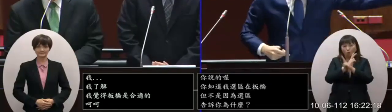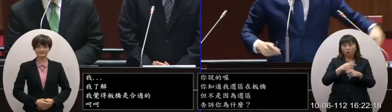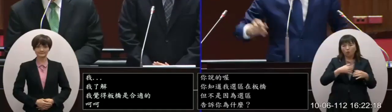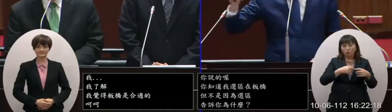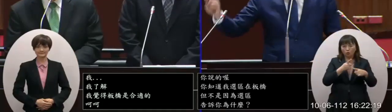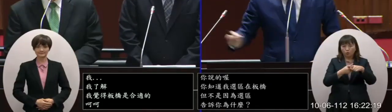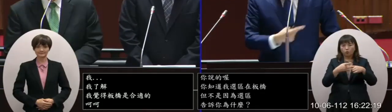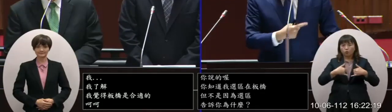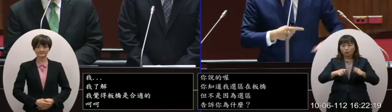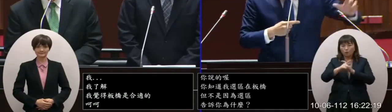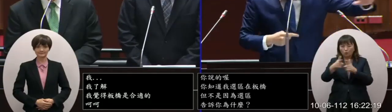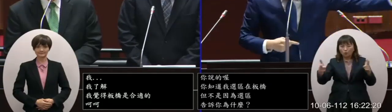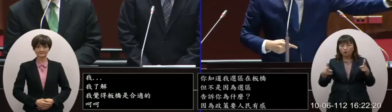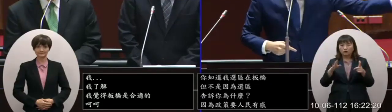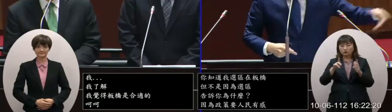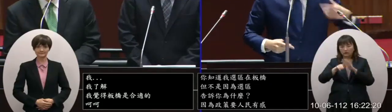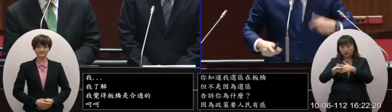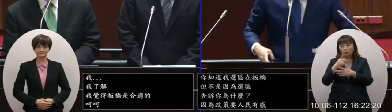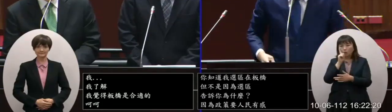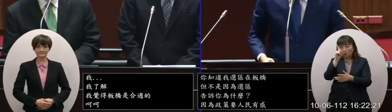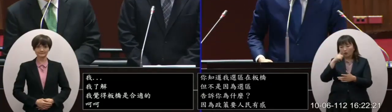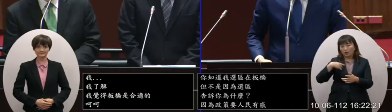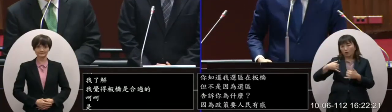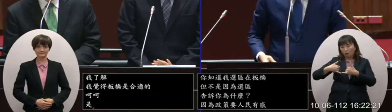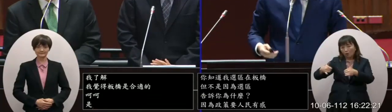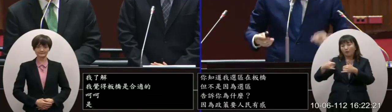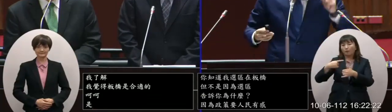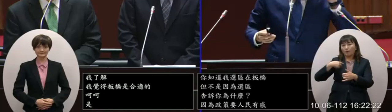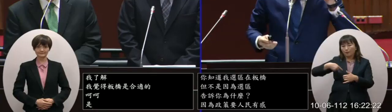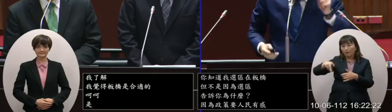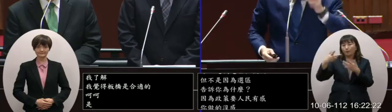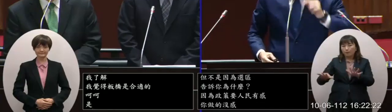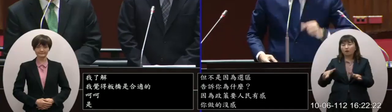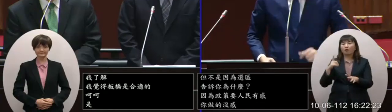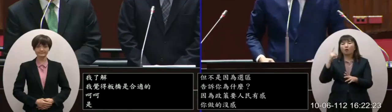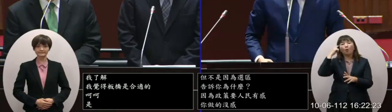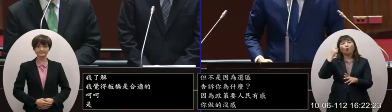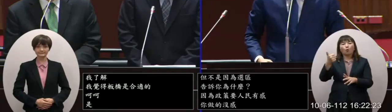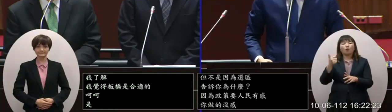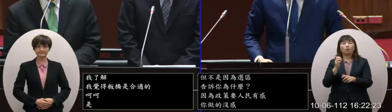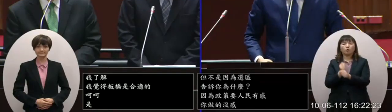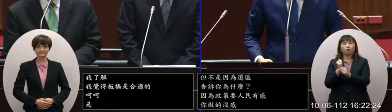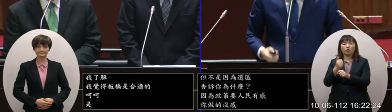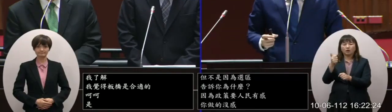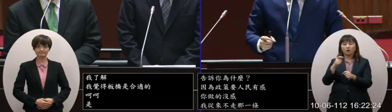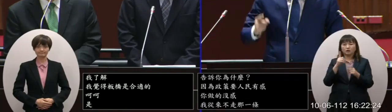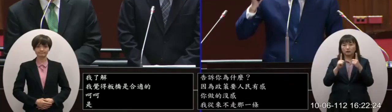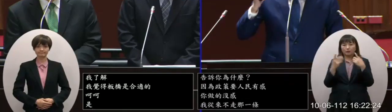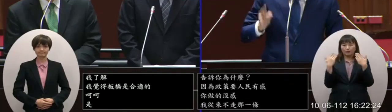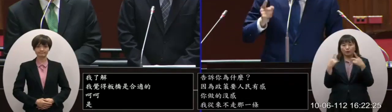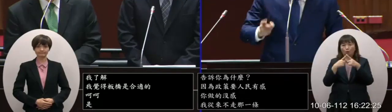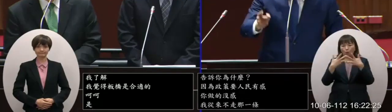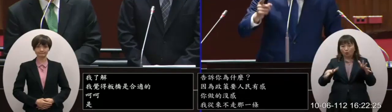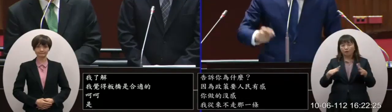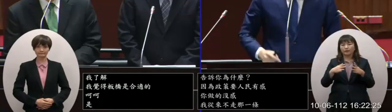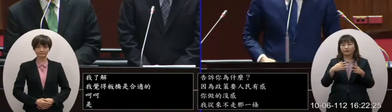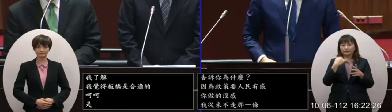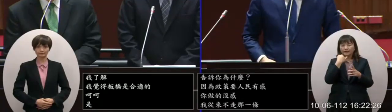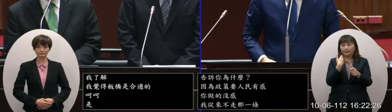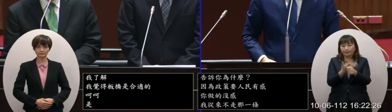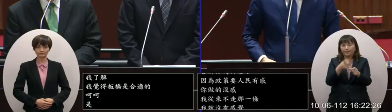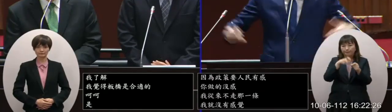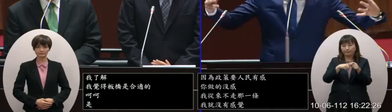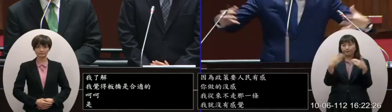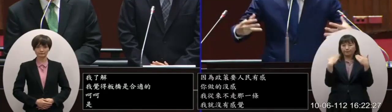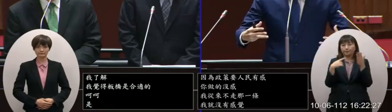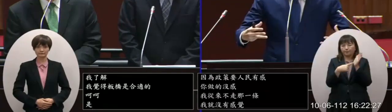我只做一條路那條路只有那條走過的人才有趕所以要最多民眾有趕第二個最快達到成